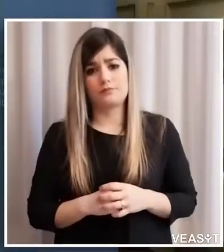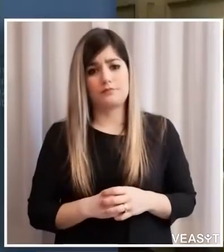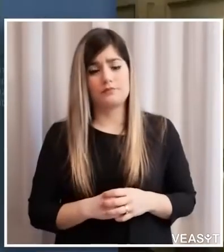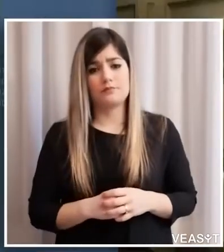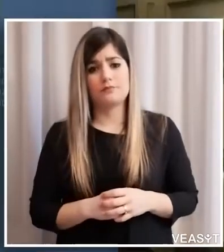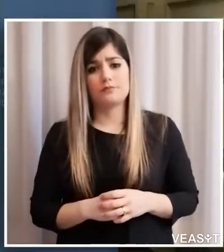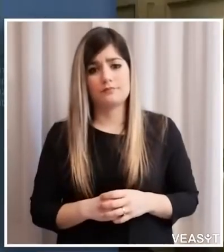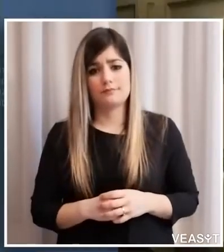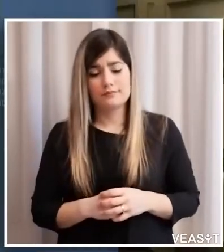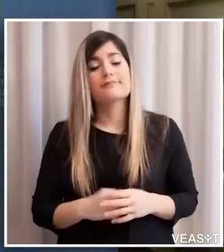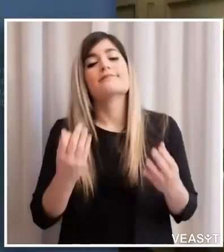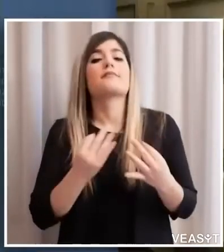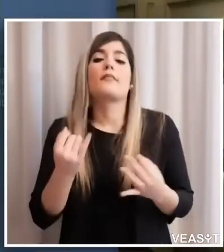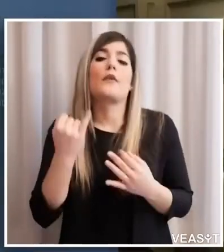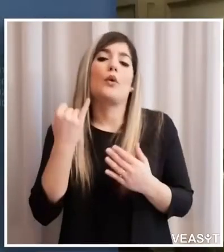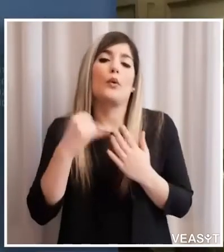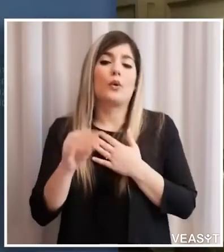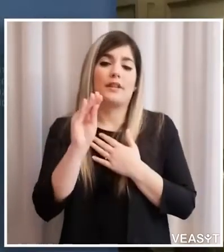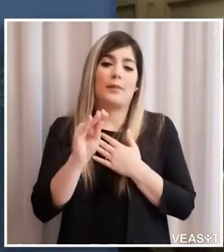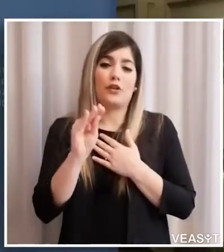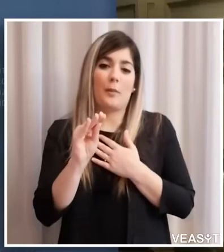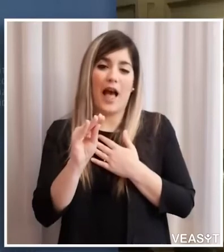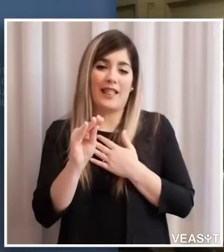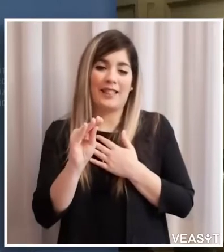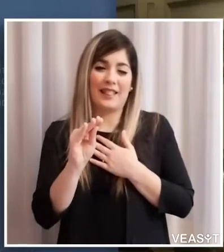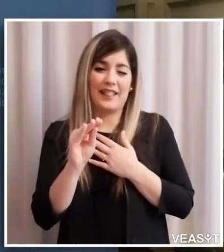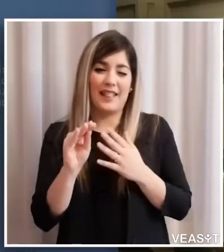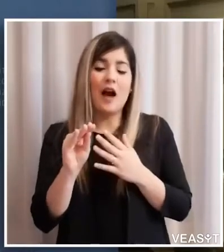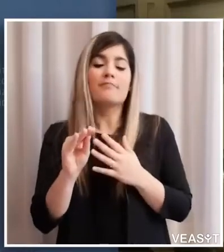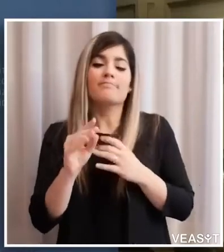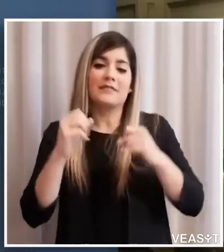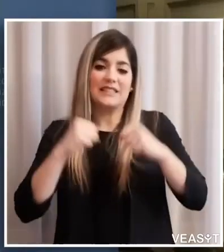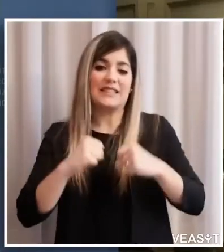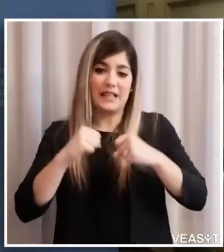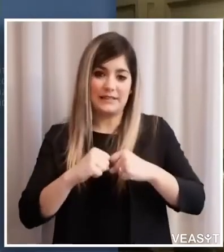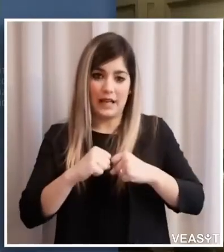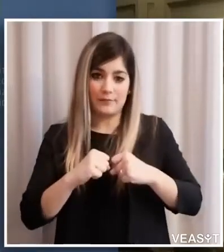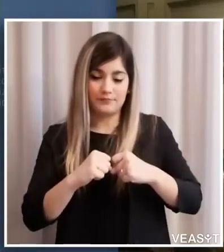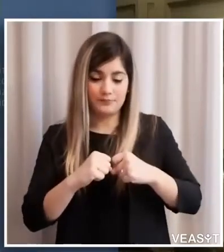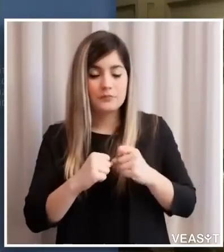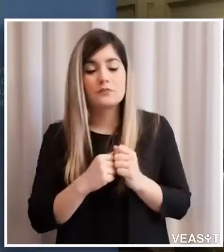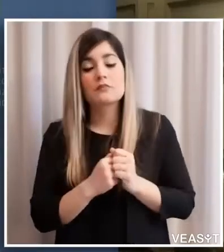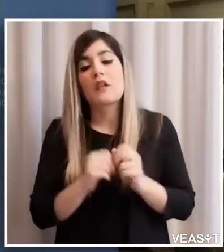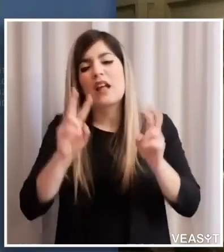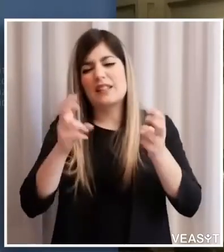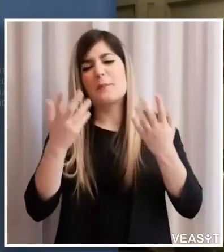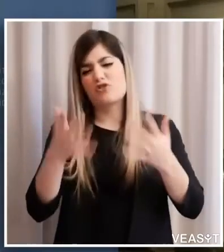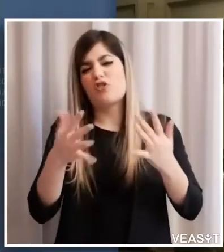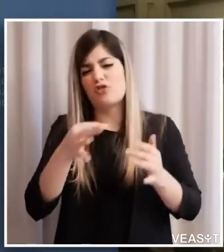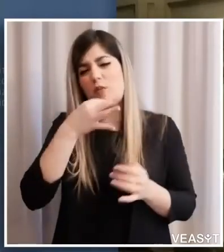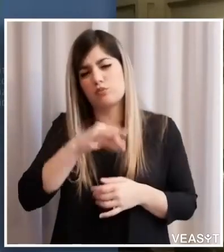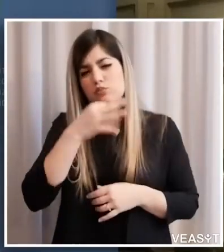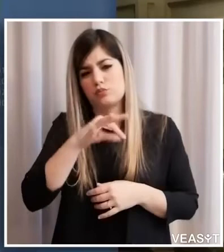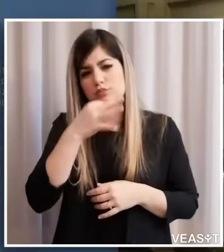domanda sono tre quesiti per quanto riguarda la sanità sono temi che sono già stati trattati varie volte però